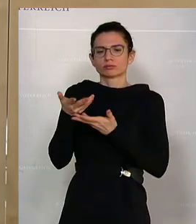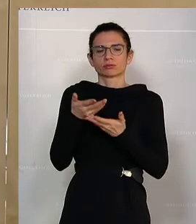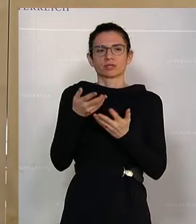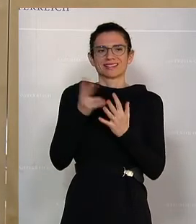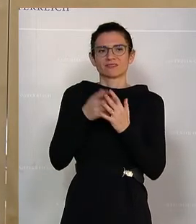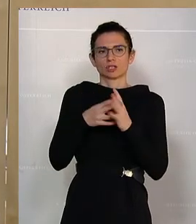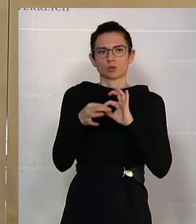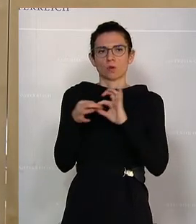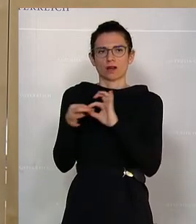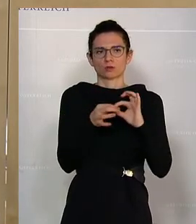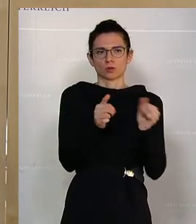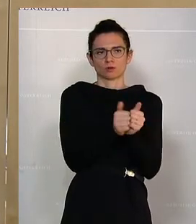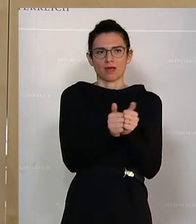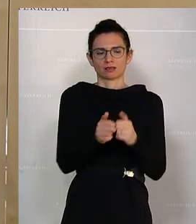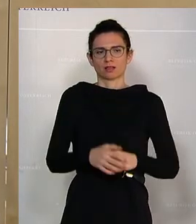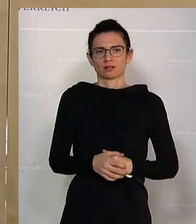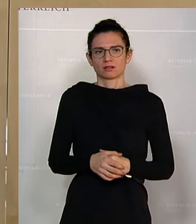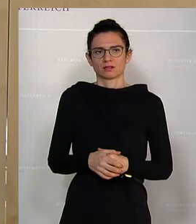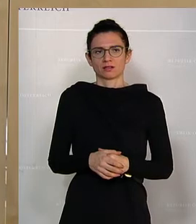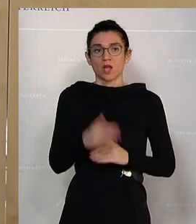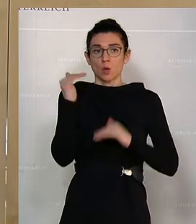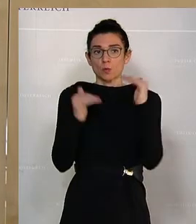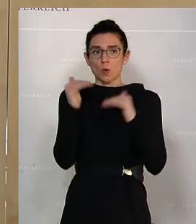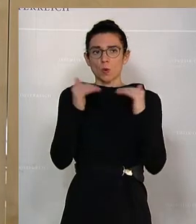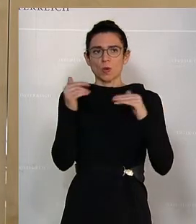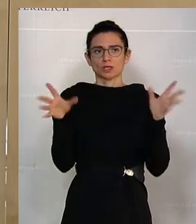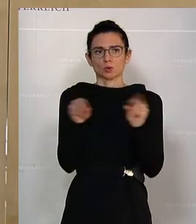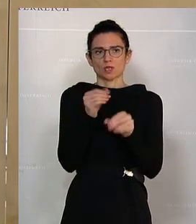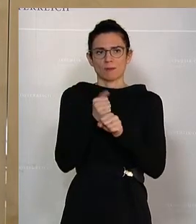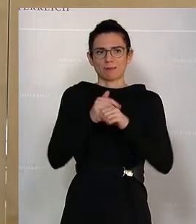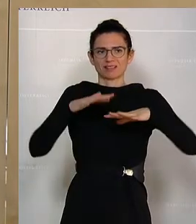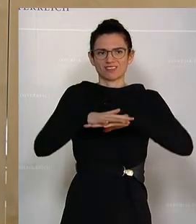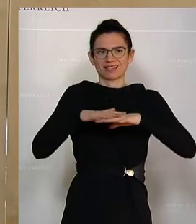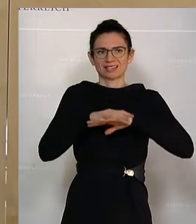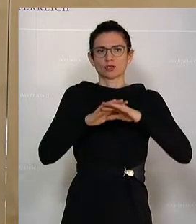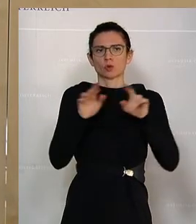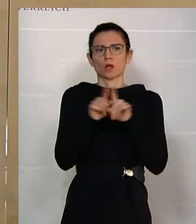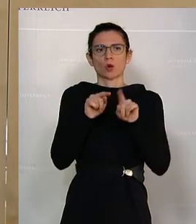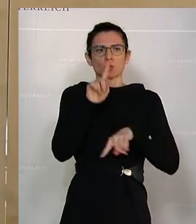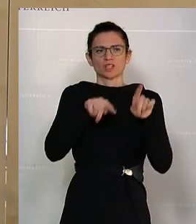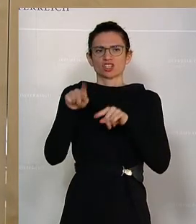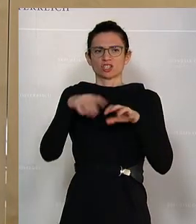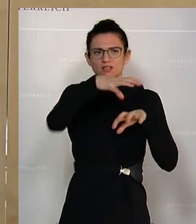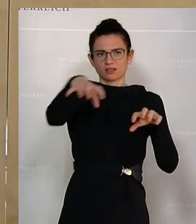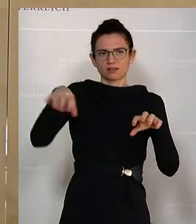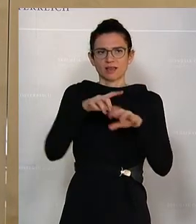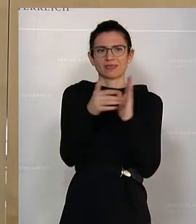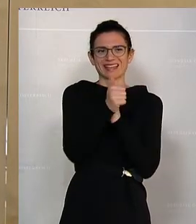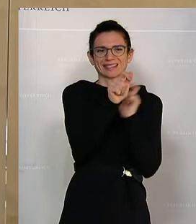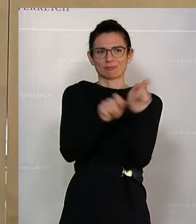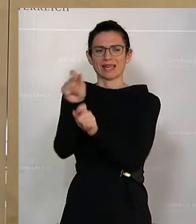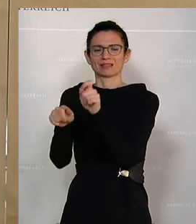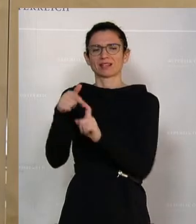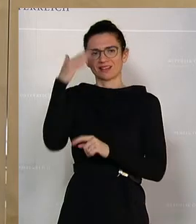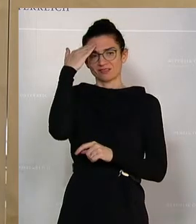Eine verstärkte, behördenübergreifende und interdisziplinäre Zusammenarbeit mit Expertinnen, insbesondere der